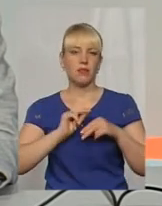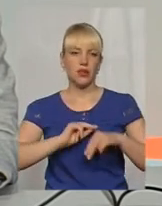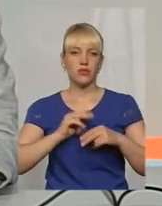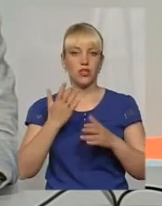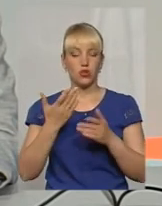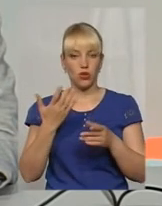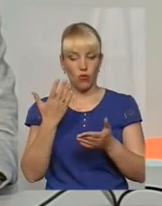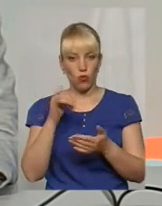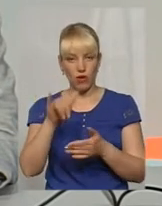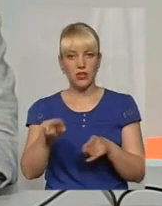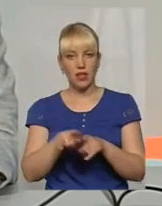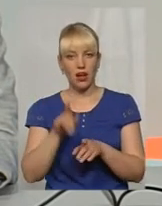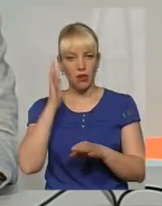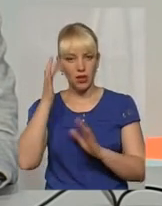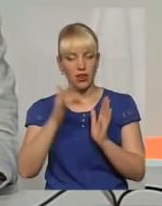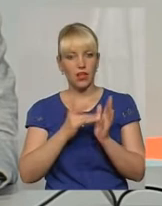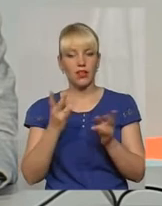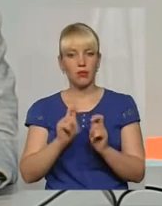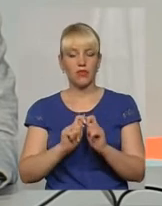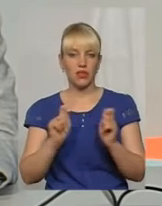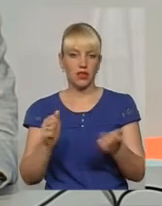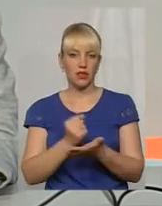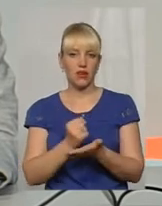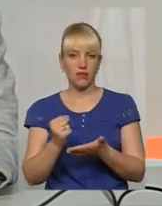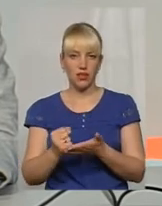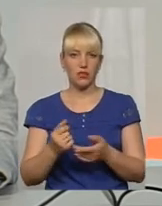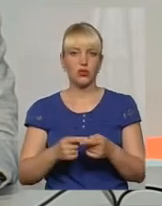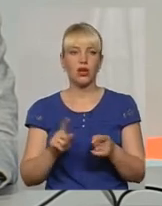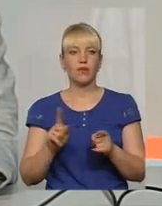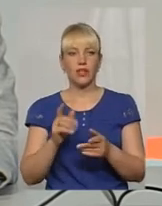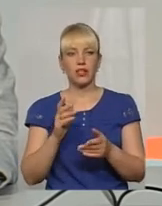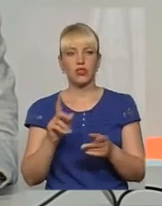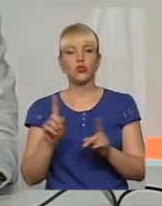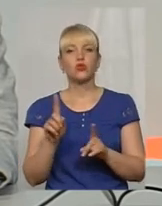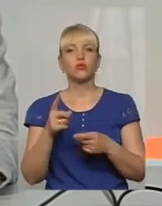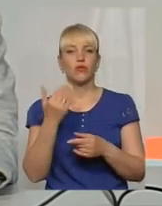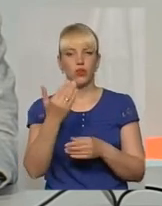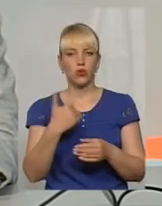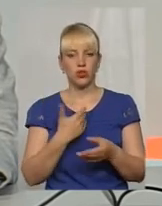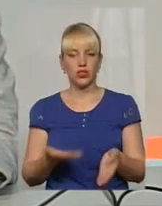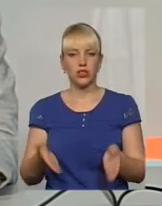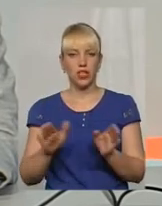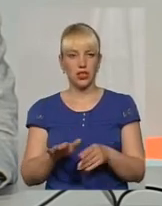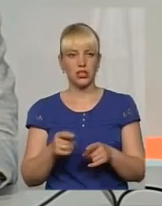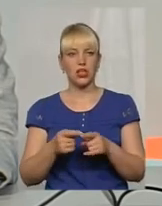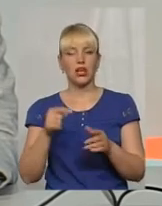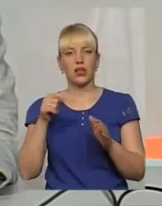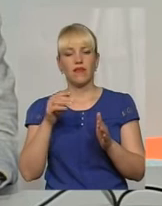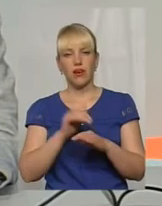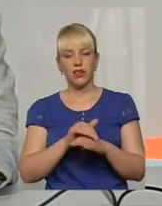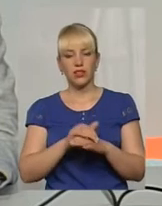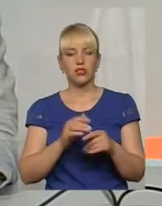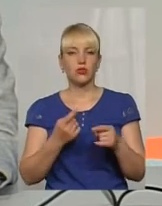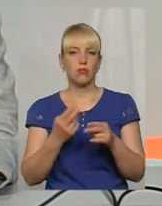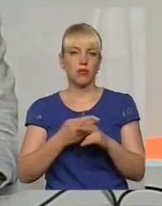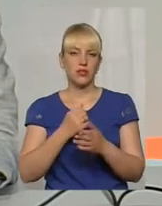візу, яка дає вам право перебувати на той термін, для чого ви саме хочете залишитися. Тобто, фактично, безвіз